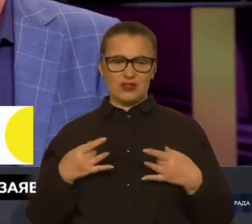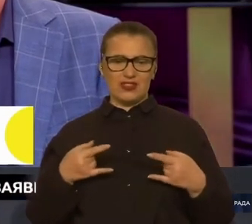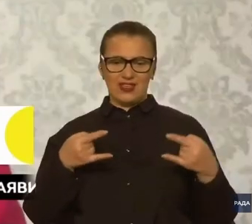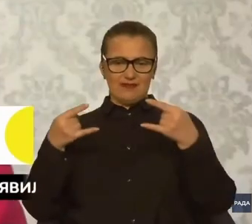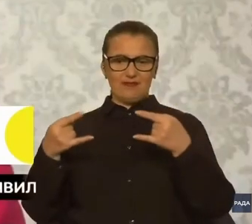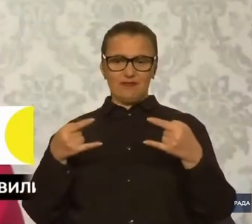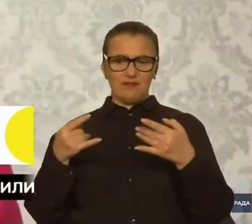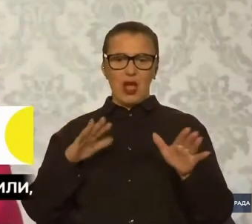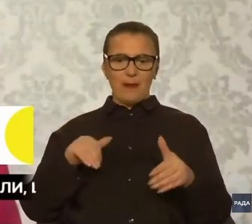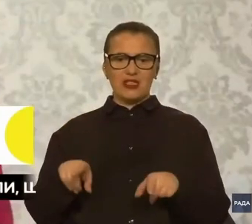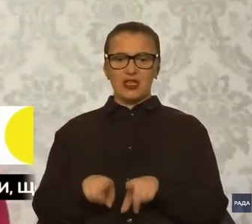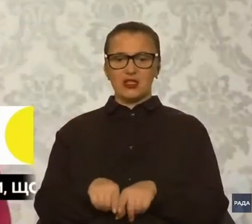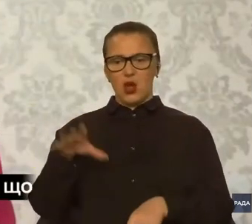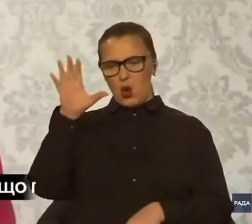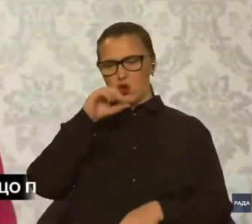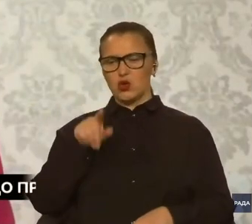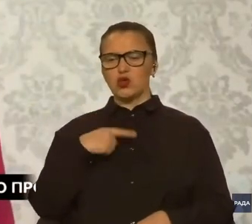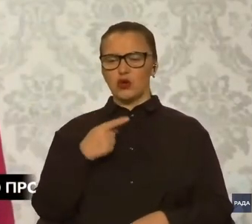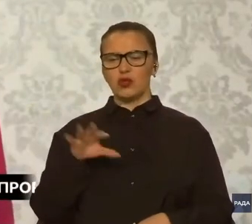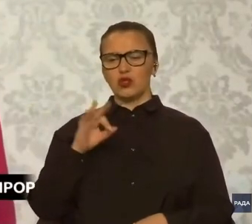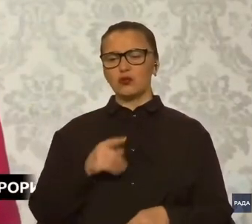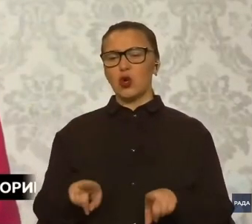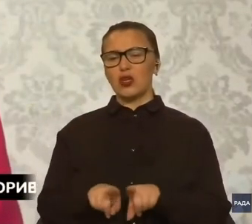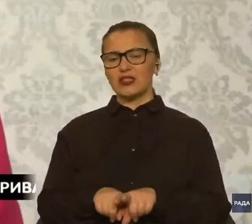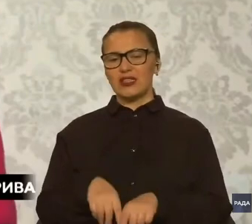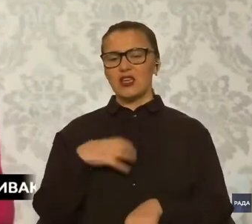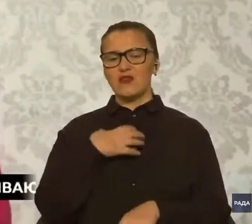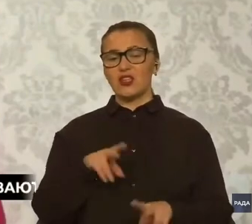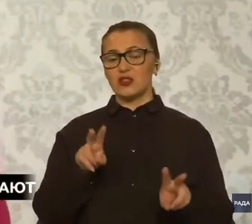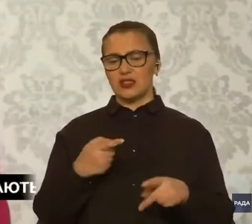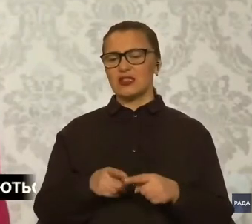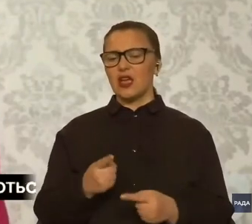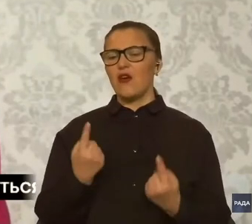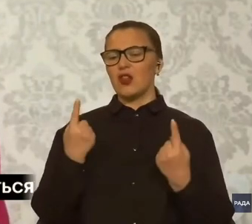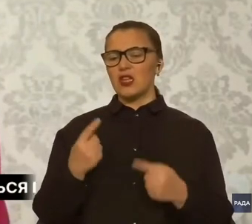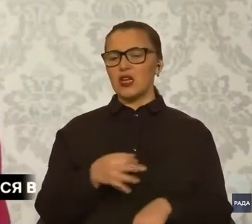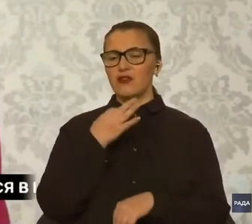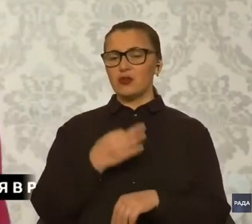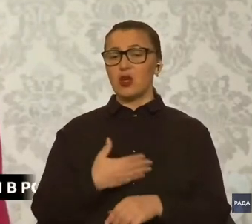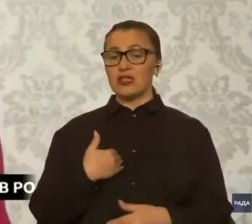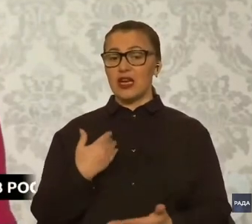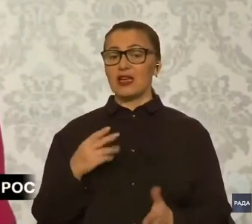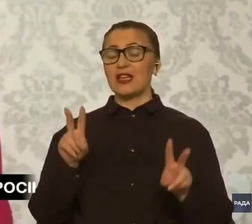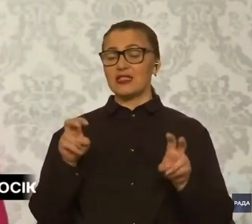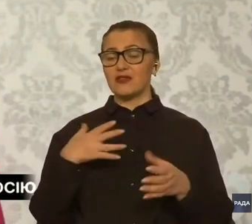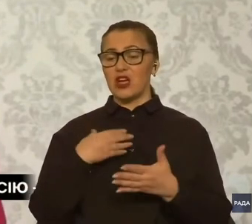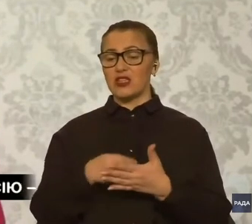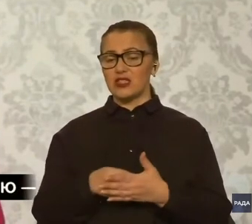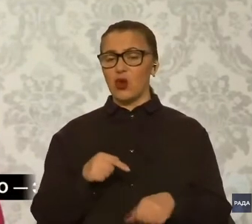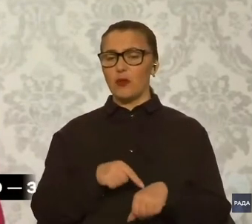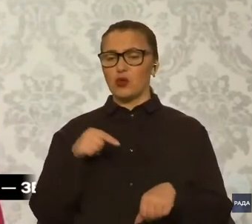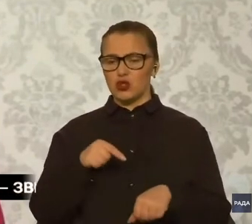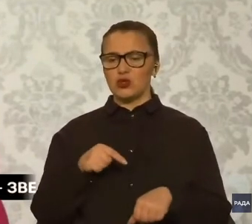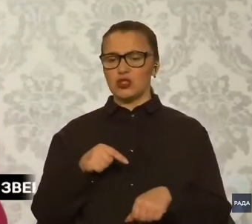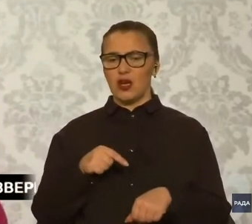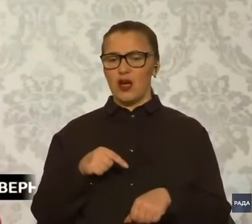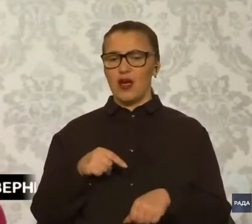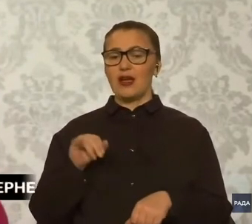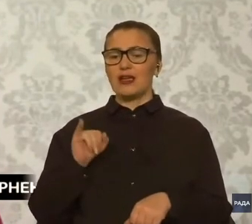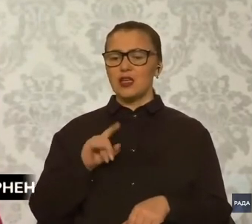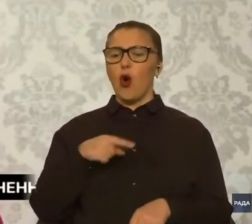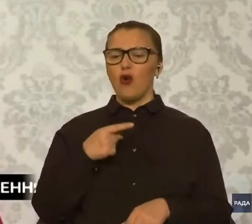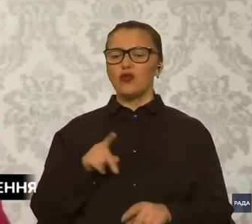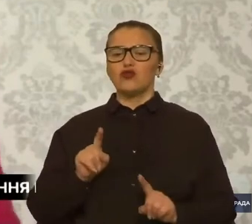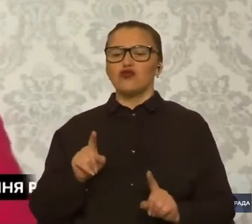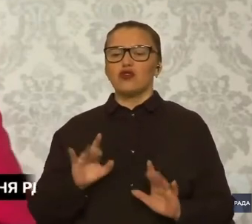після такої ночі говорити про такі важливі теми. Це велика відповідальність. Я називаю своє почуття по імені і говорю щось зі мною. І тоді